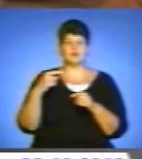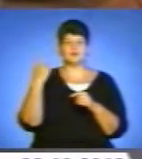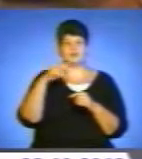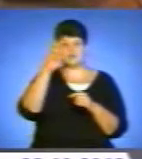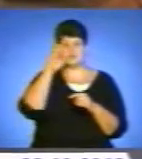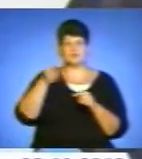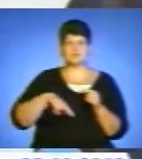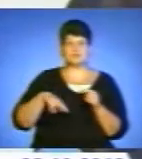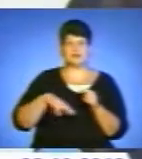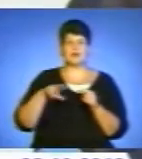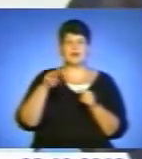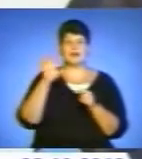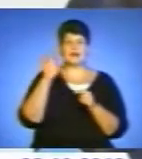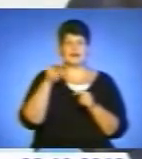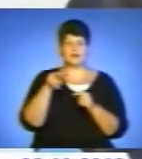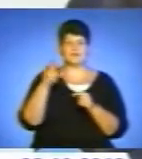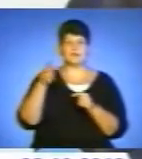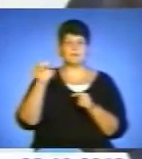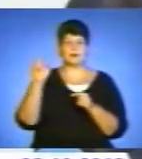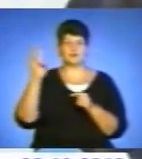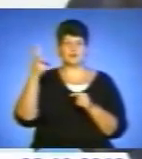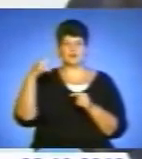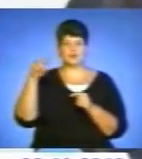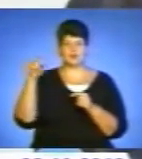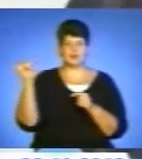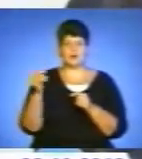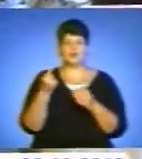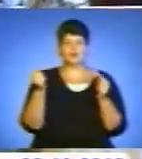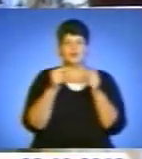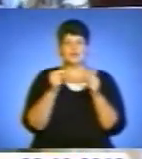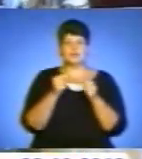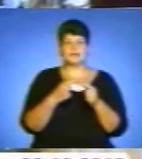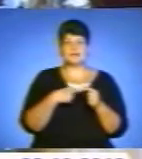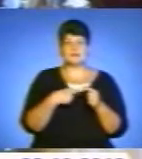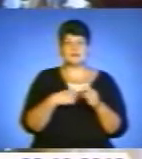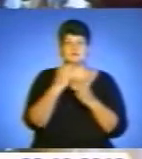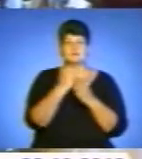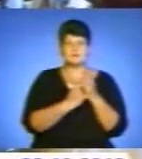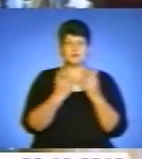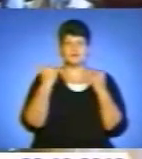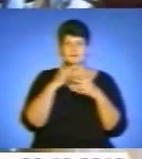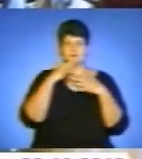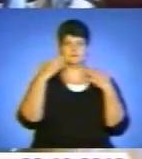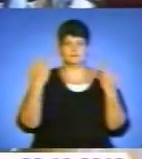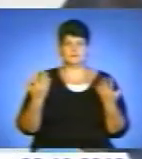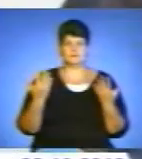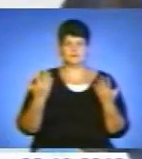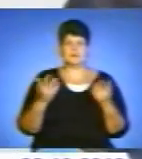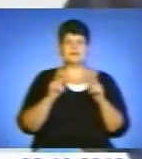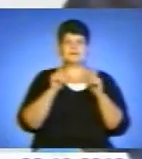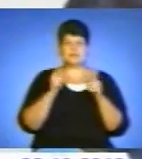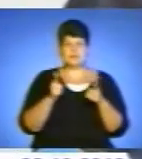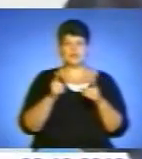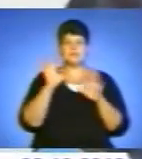адміністрації Леоніда Мандзюка, активність виборців щодо уточнення себе у списках сьогодні найбільша. Згідно чинного законодавства із